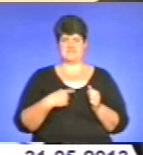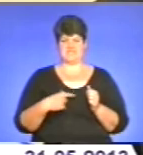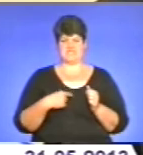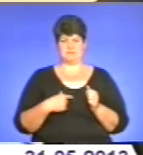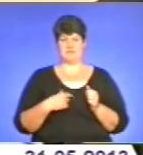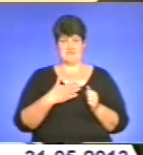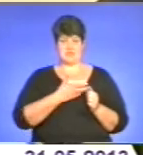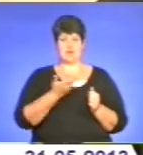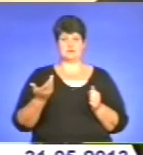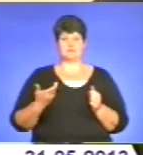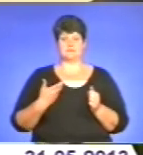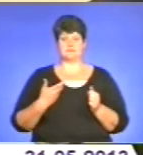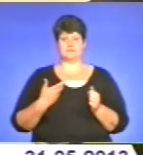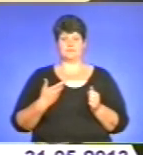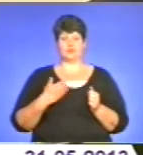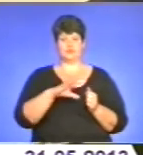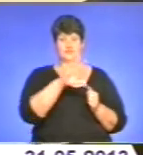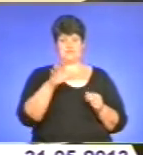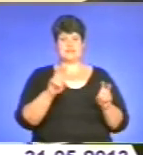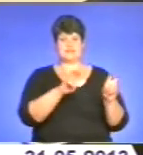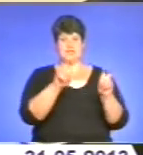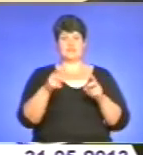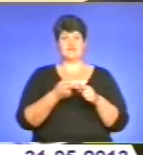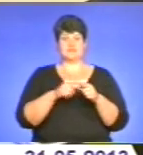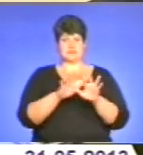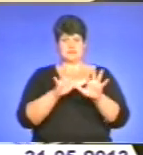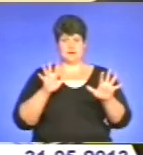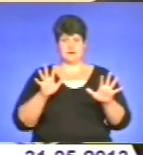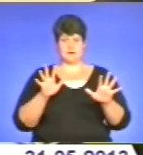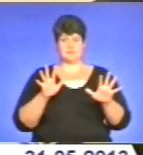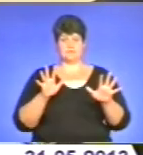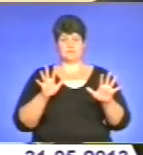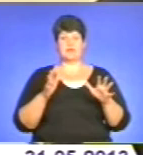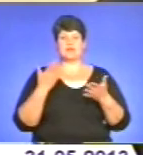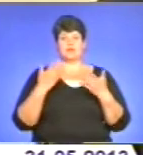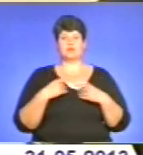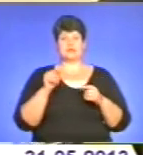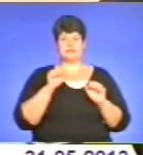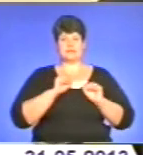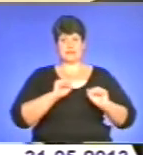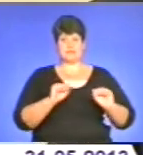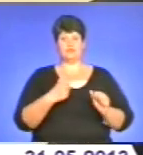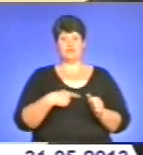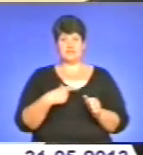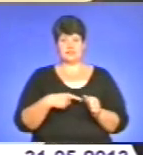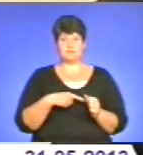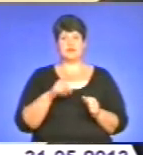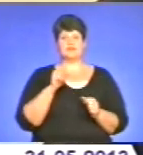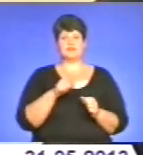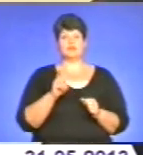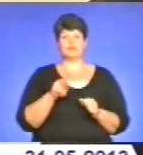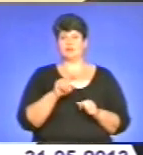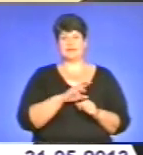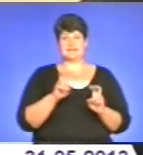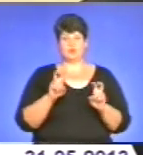від нас. Ось тут всіх сидячих в цій залі, якщо ми їх захистимо від себе і від тих, що тут не сидять,